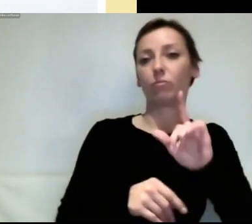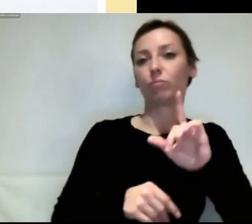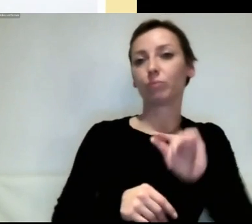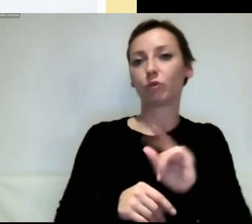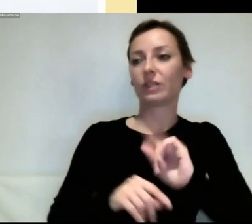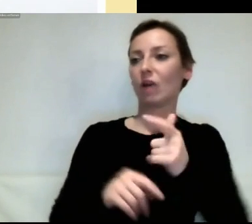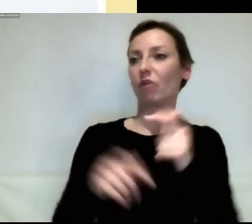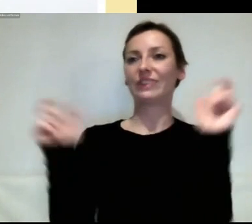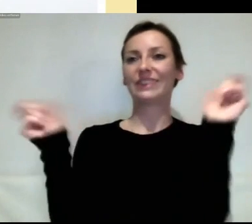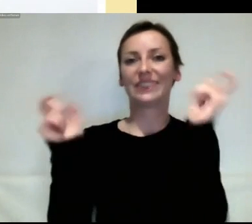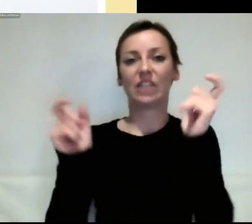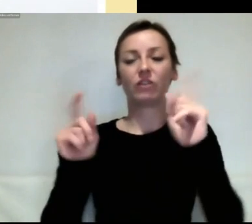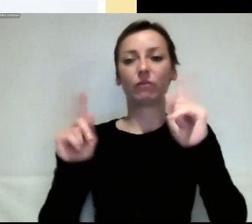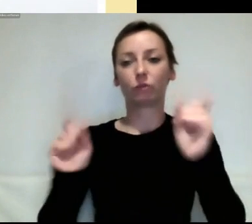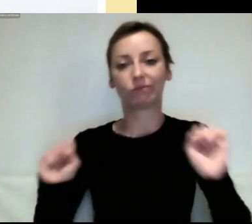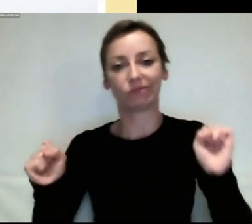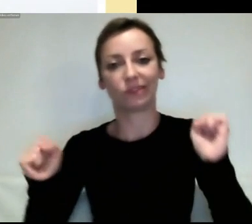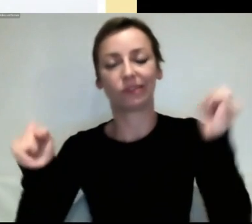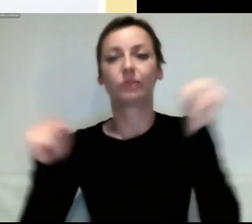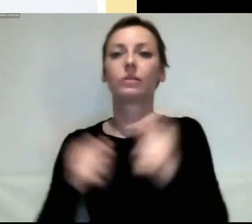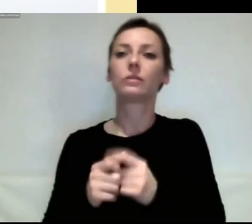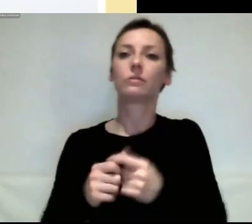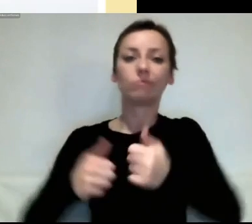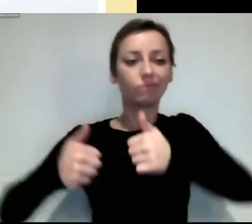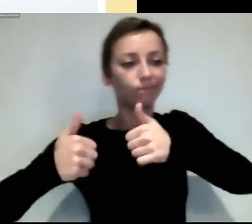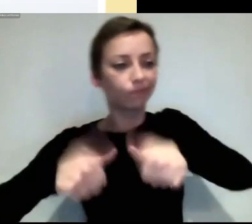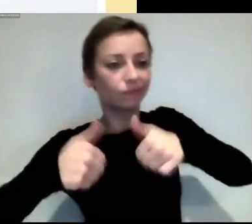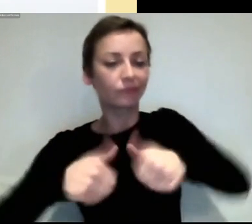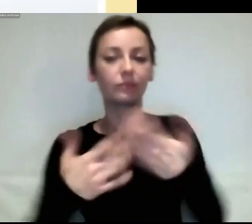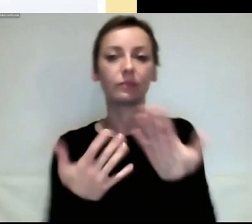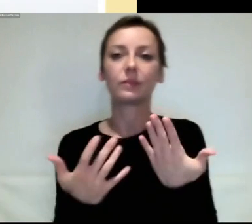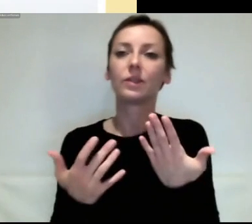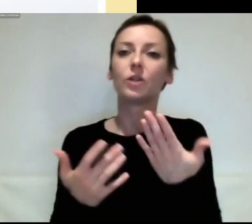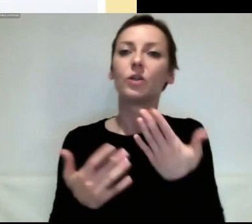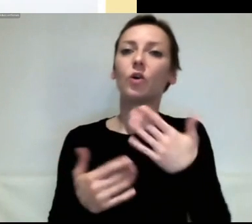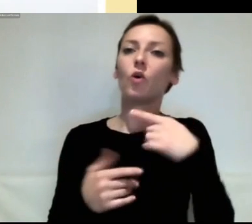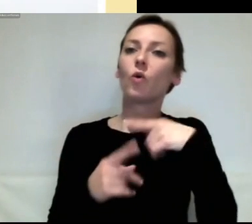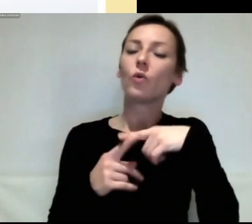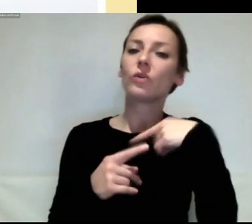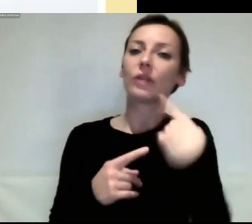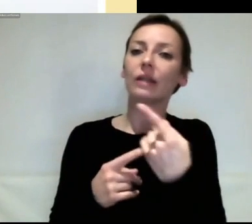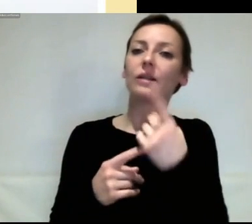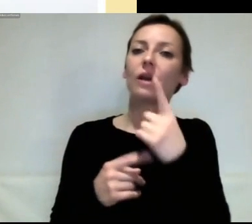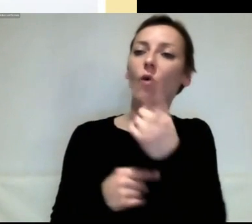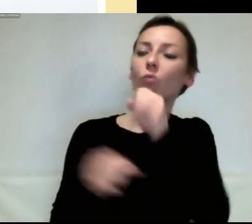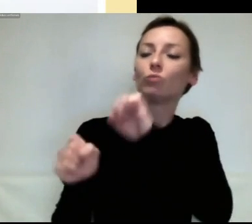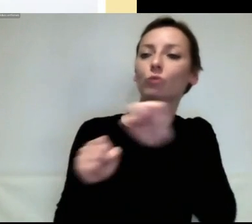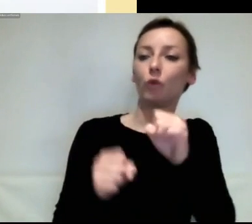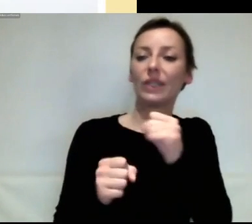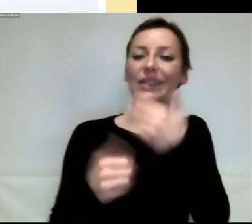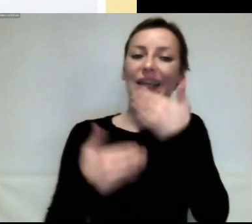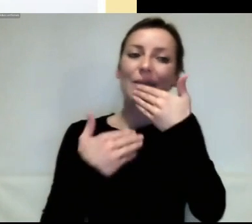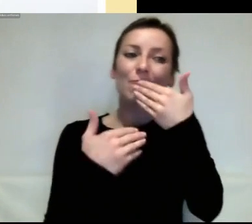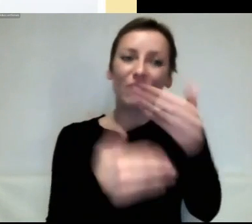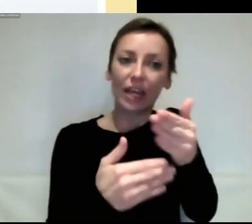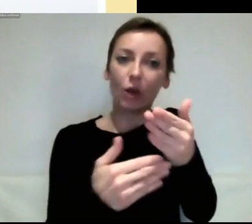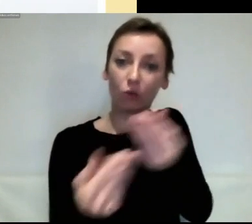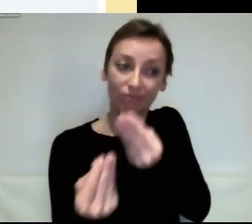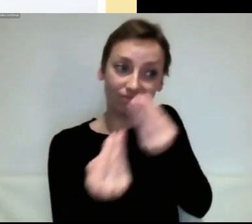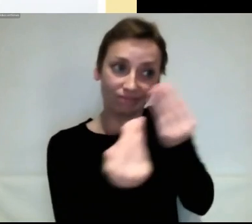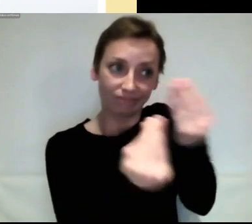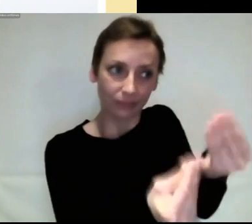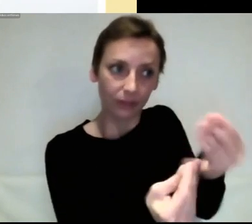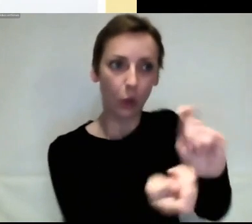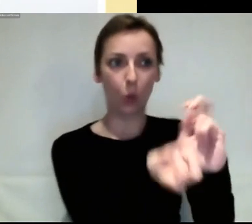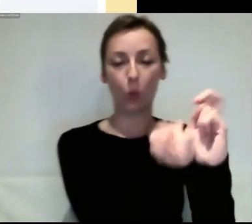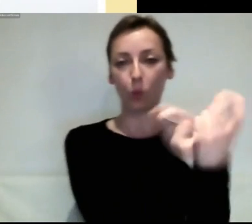einen, damit ein BürgerInnenrat einberufen wird und danach aber auch, damit diese Empfehlung umgesetzt werden. Und da werden wir